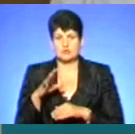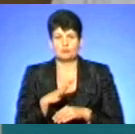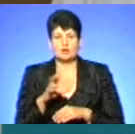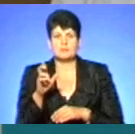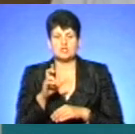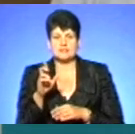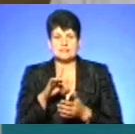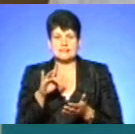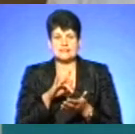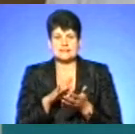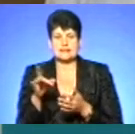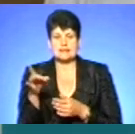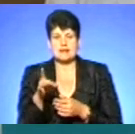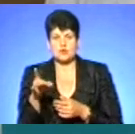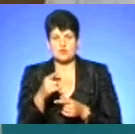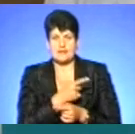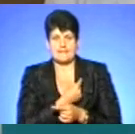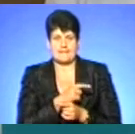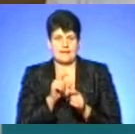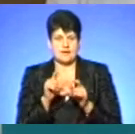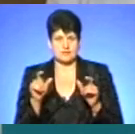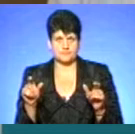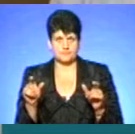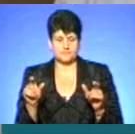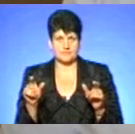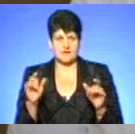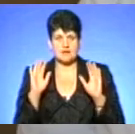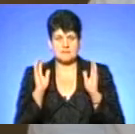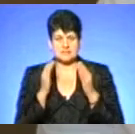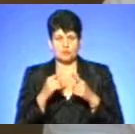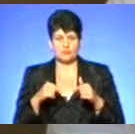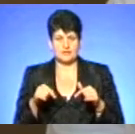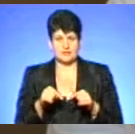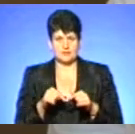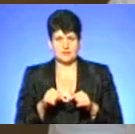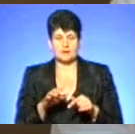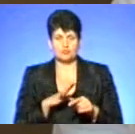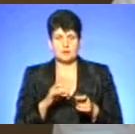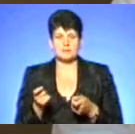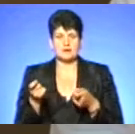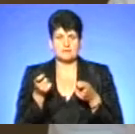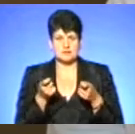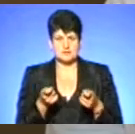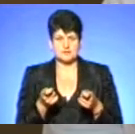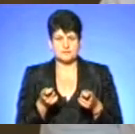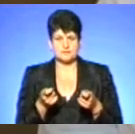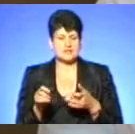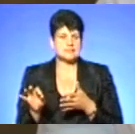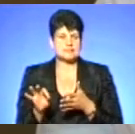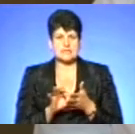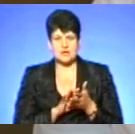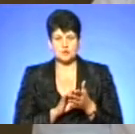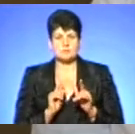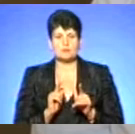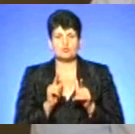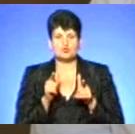Бережанській центральній районній лікарні. В органімаційному відділенні була доставлена. Зразу ж при